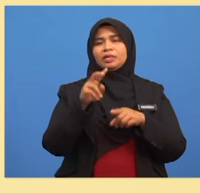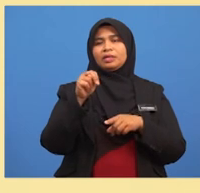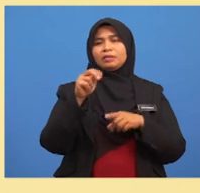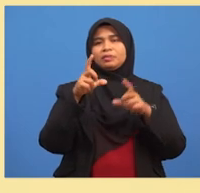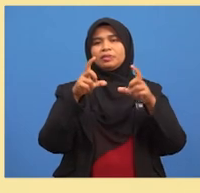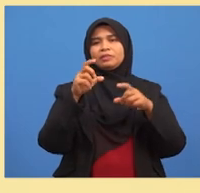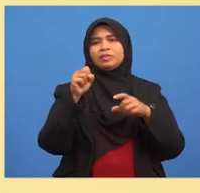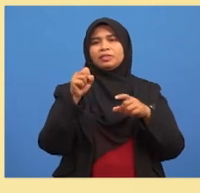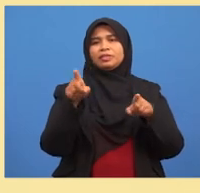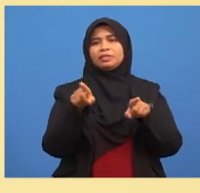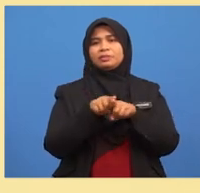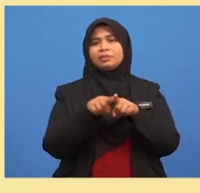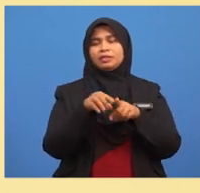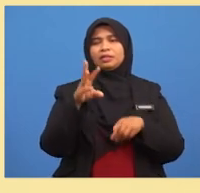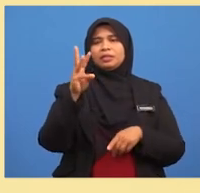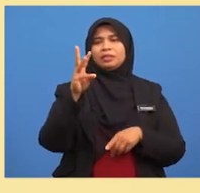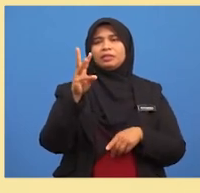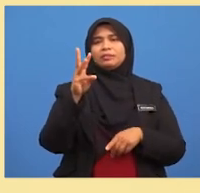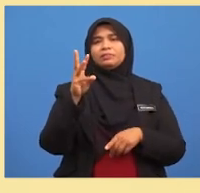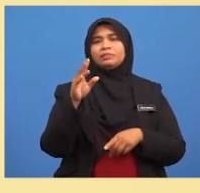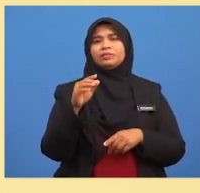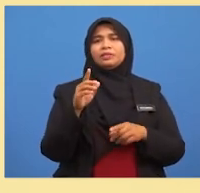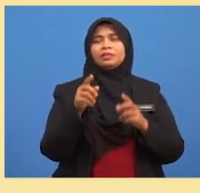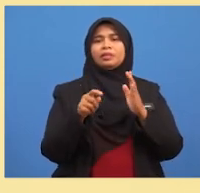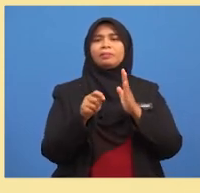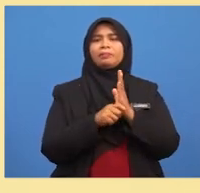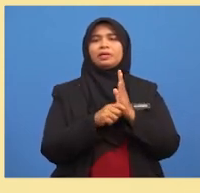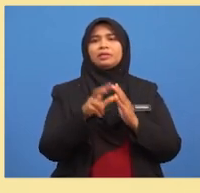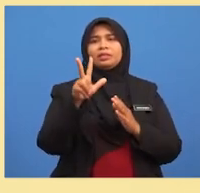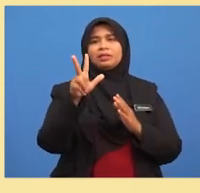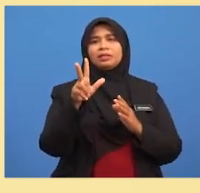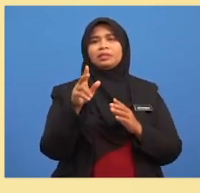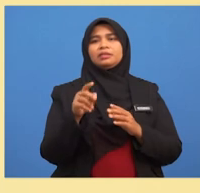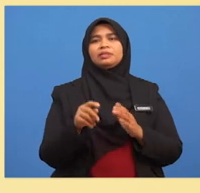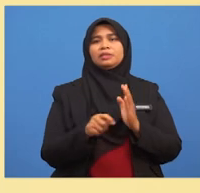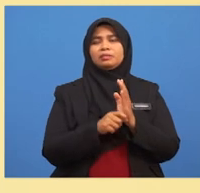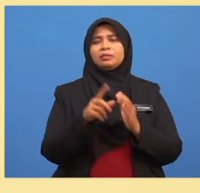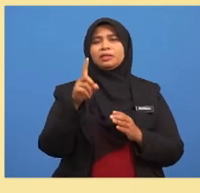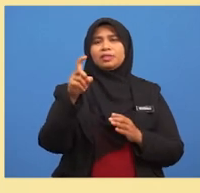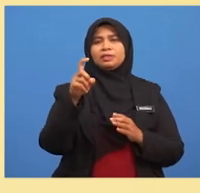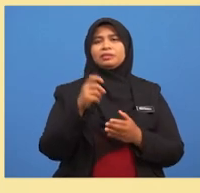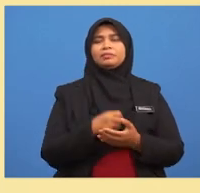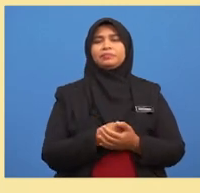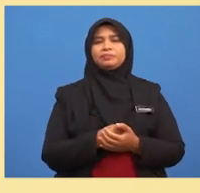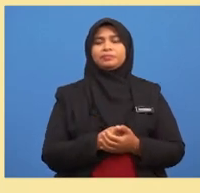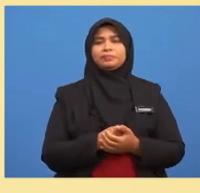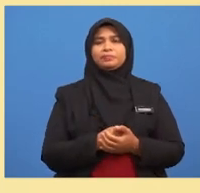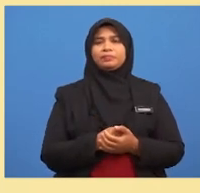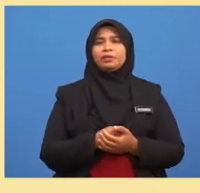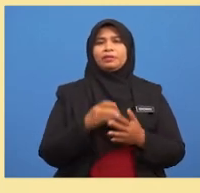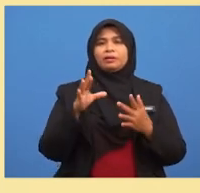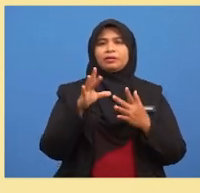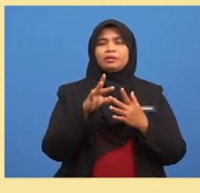Dan dipermudahkan menjadi 9 tambah X Frasa kebarang kalian